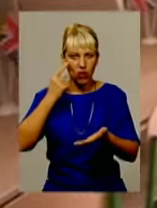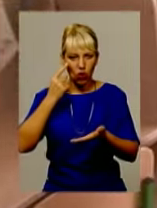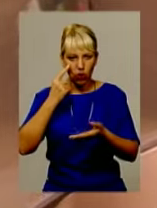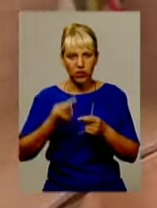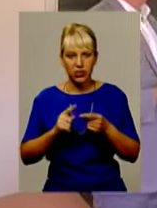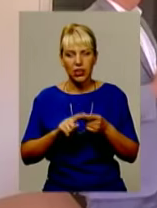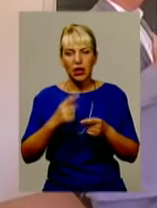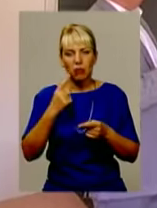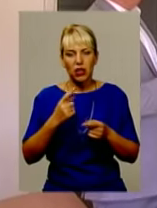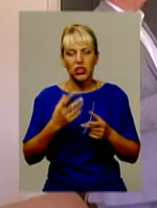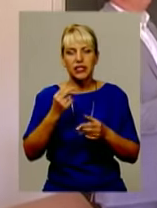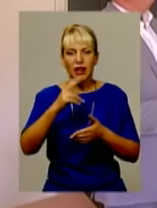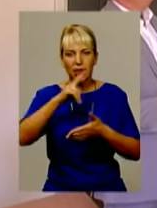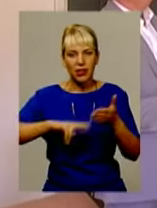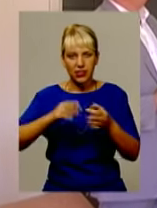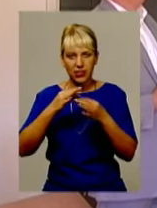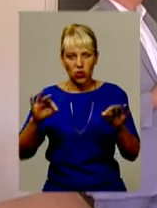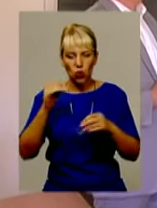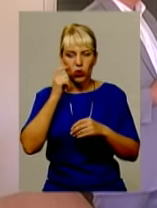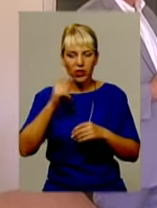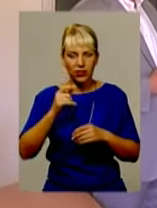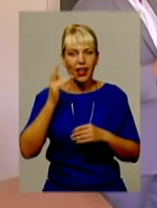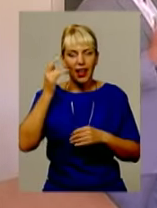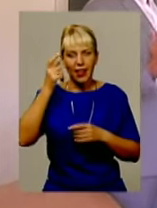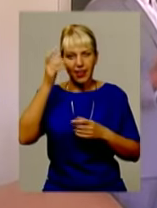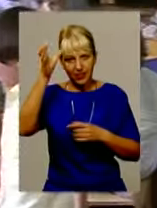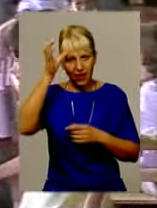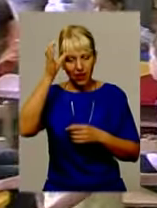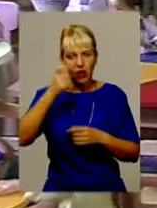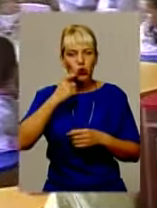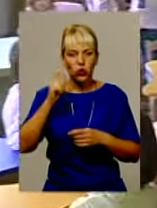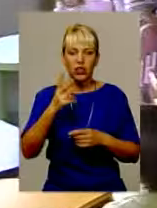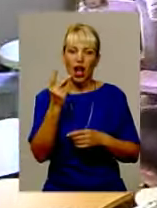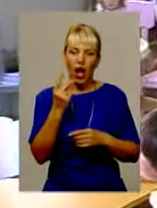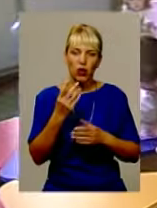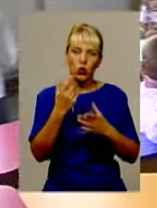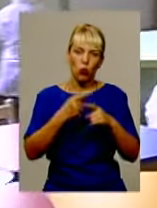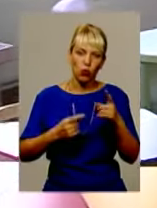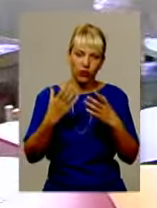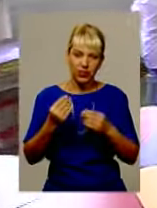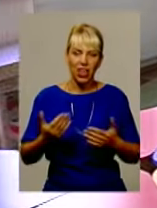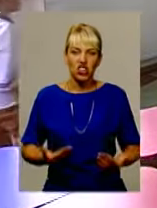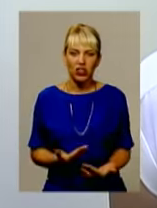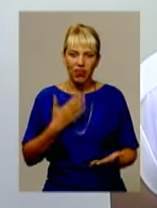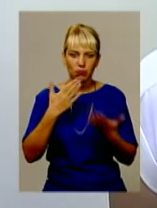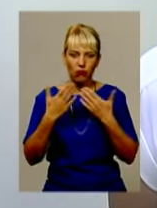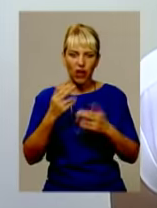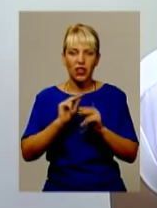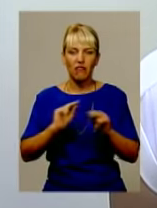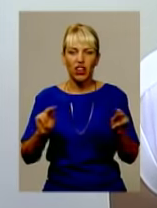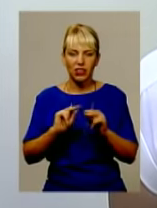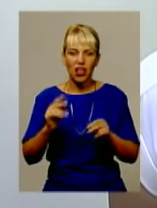ліцензованої Міністерством освіти «Інтелект Україна», а друга половина – живе спілкування та викладання англійською мовою. Я